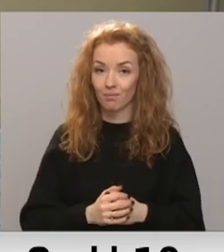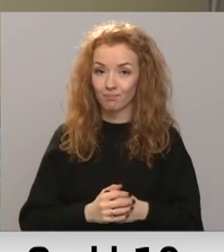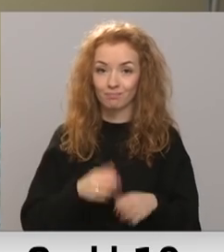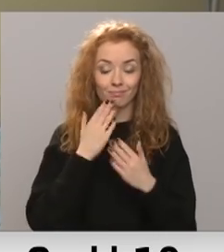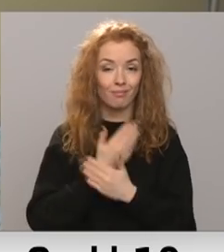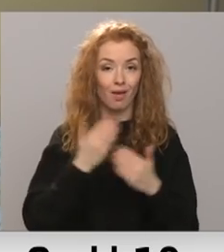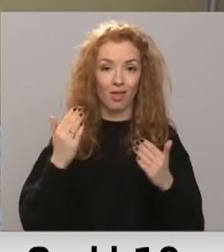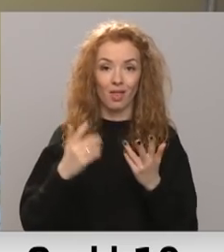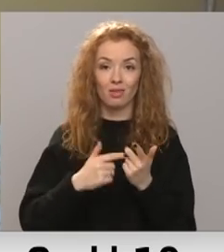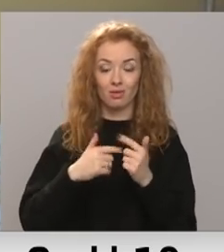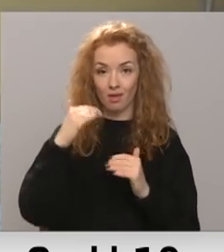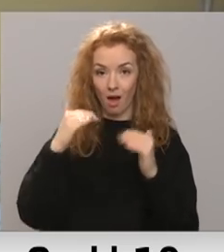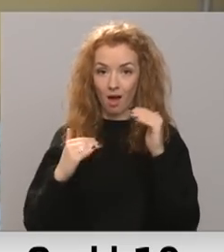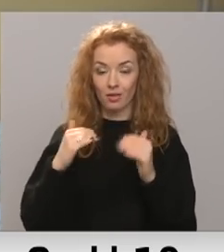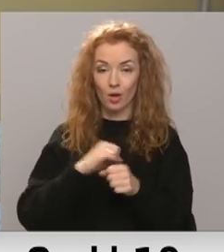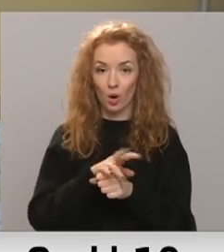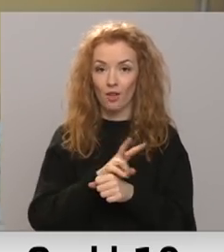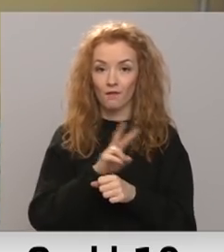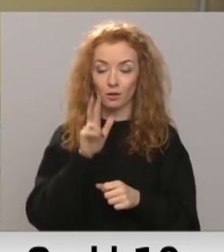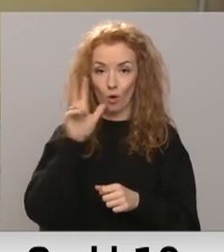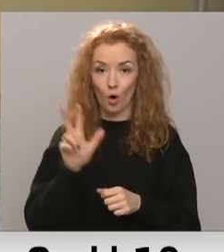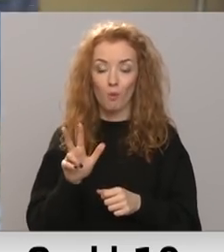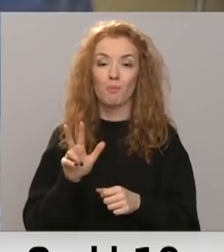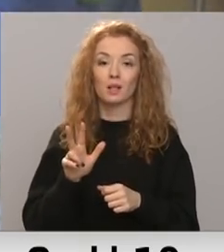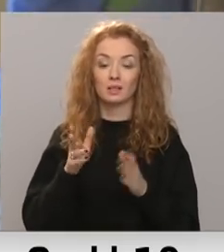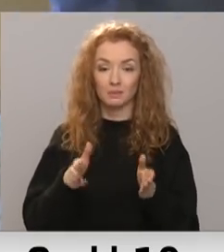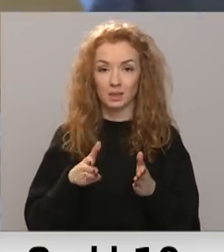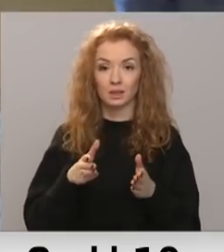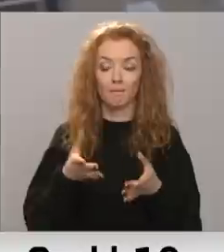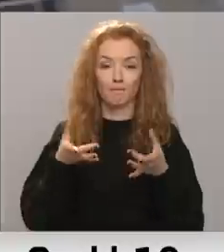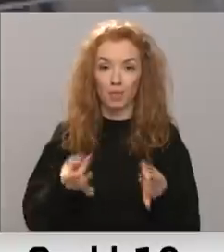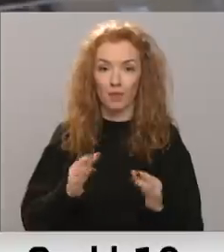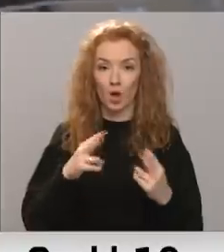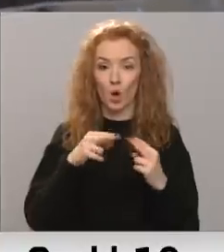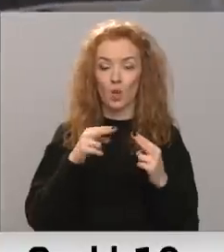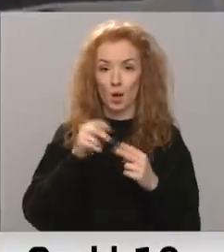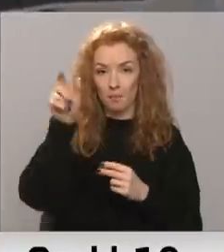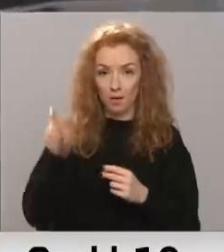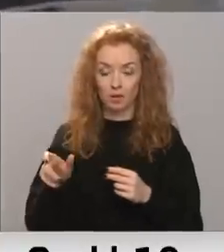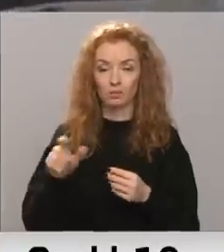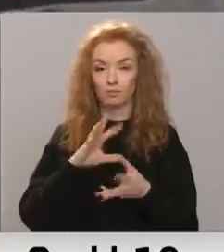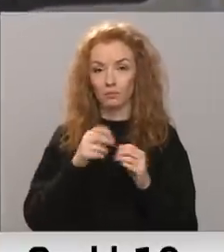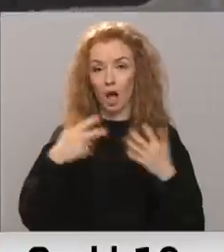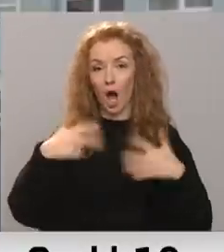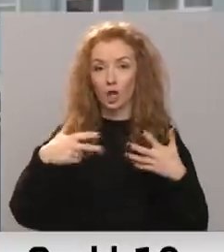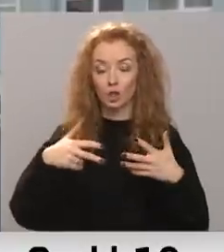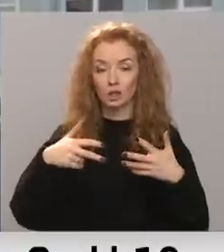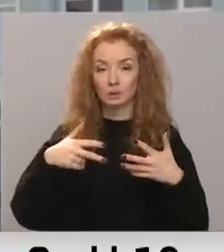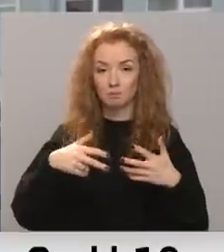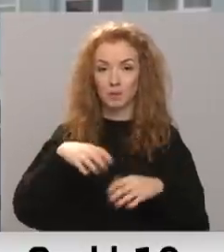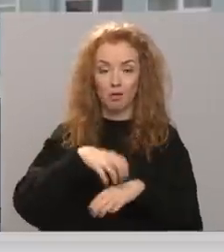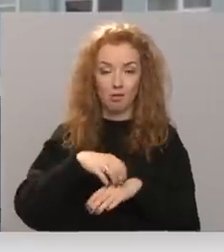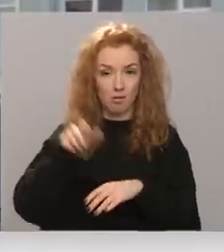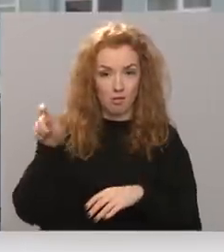pēdējiem datiem ar Covid-19 Daugavpils slimnīcā sasirguši vai kā kontaktpersonas fiksēti 80 mediķi. Te ir